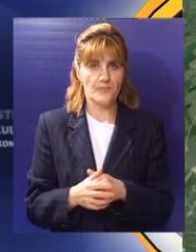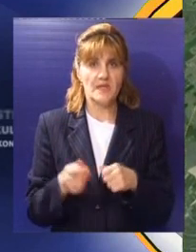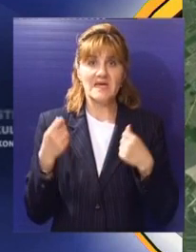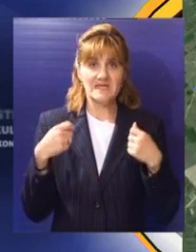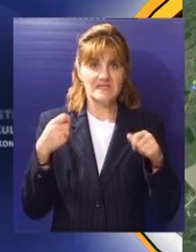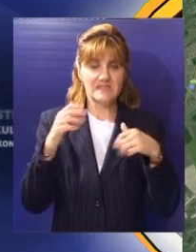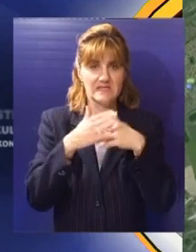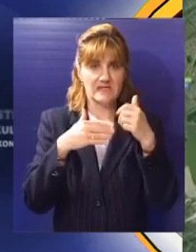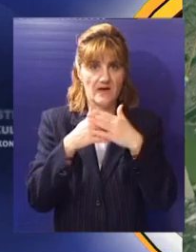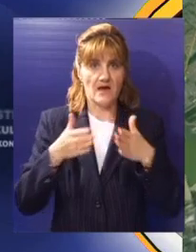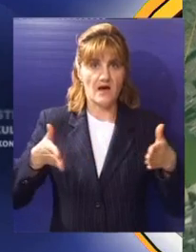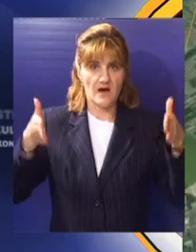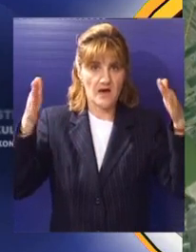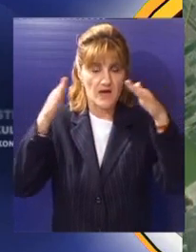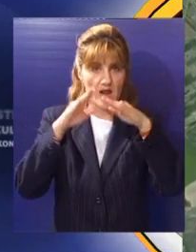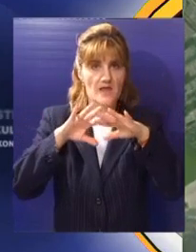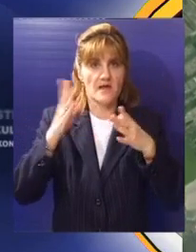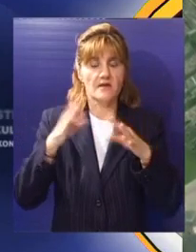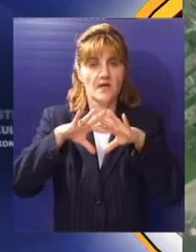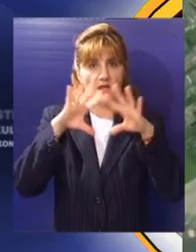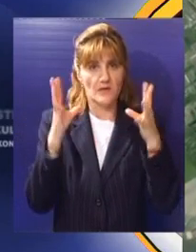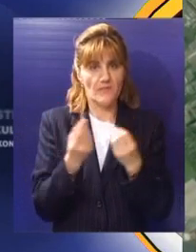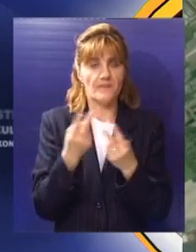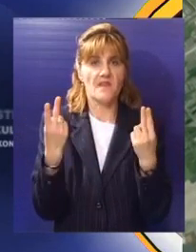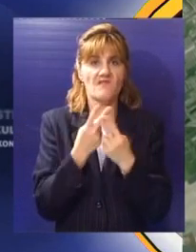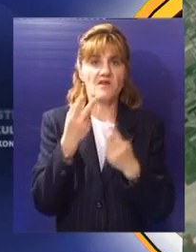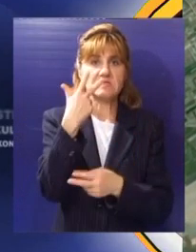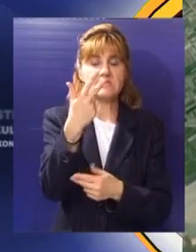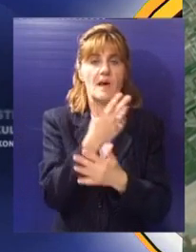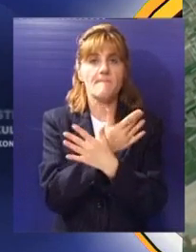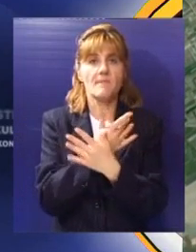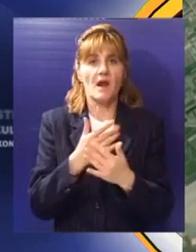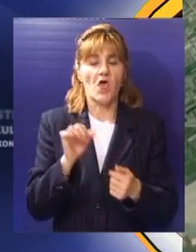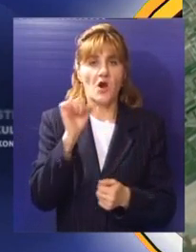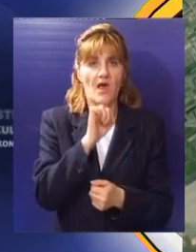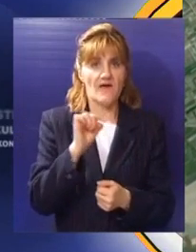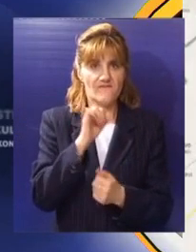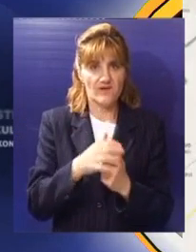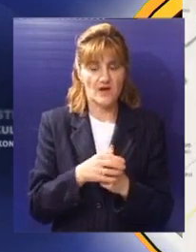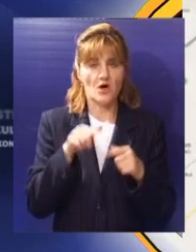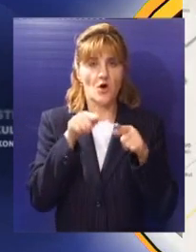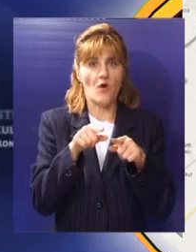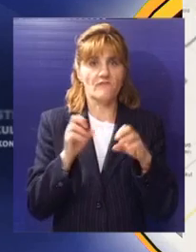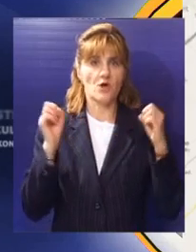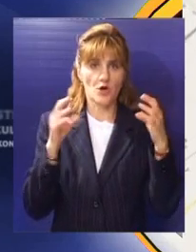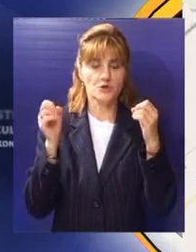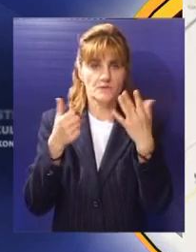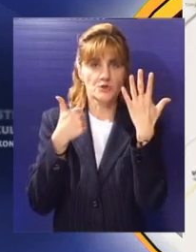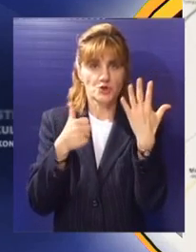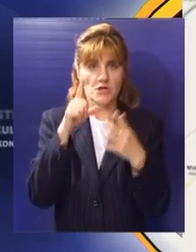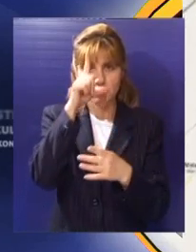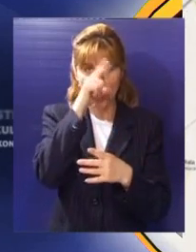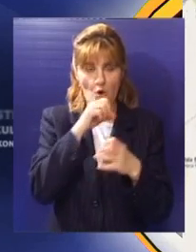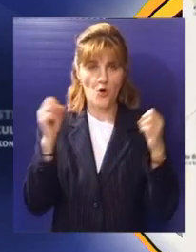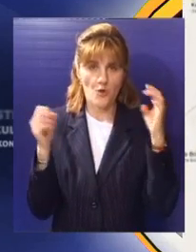Izgradnje kompletnog objekta sa reciklažnim centrom košta 30 miliona evra. U regionalnu deponiju će se donositi otpad